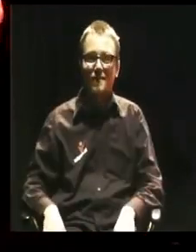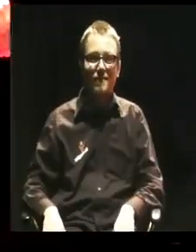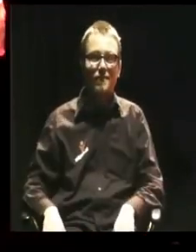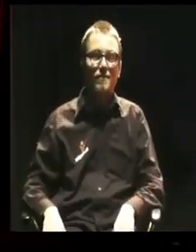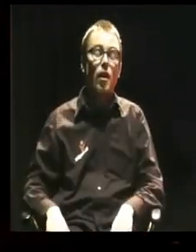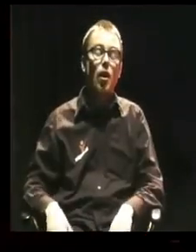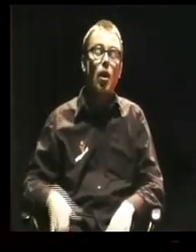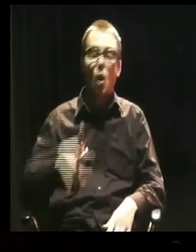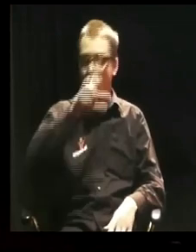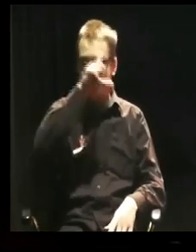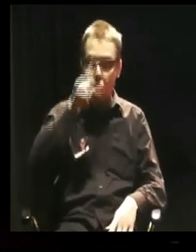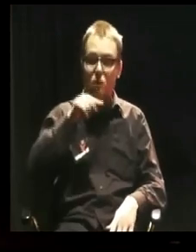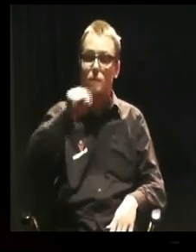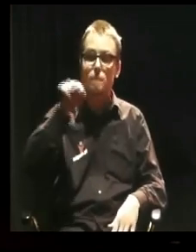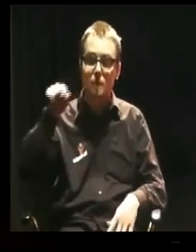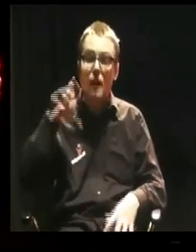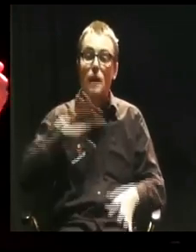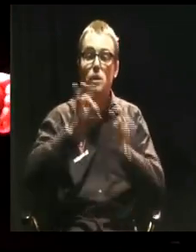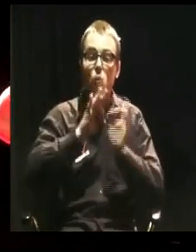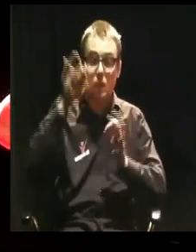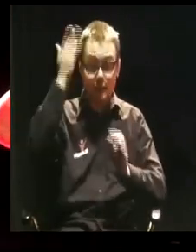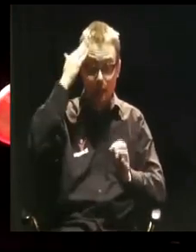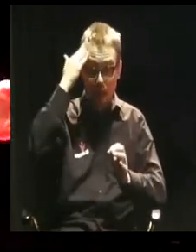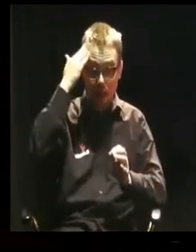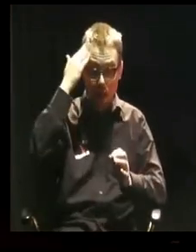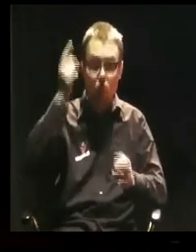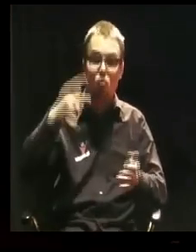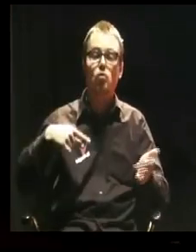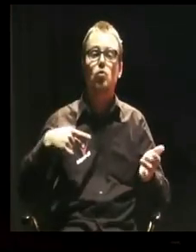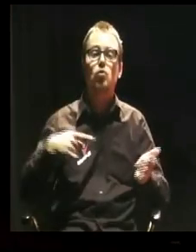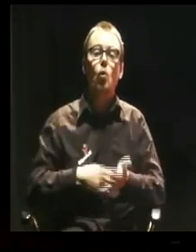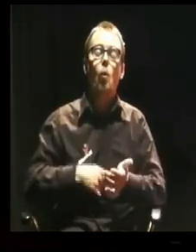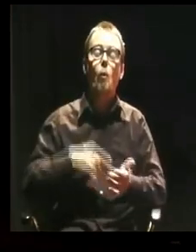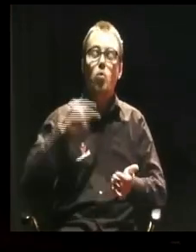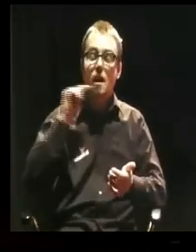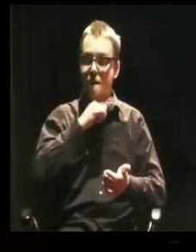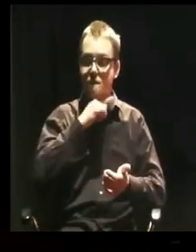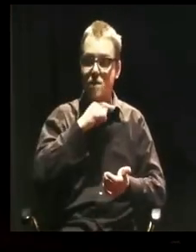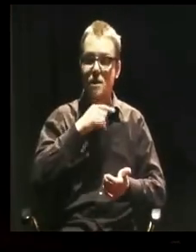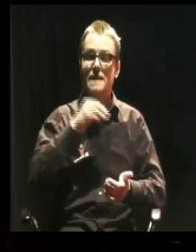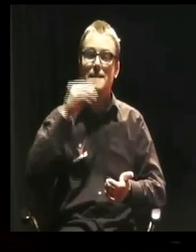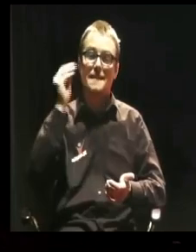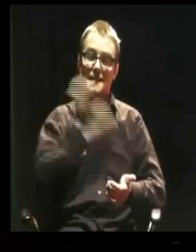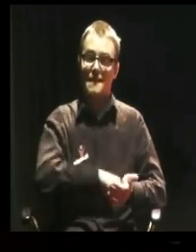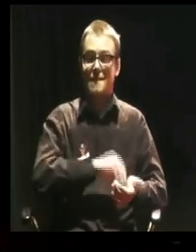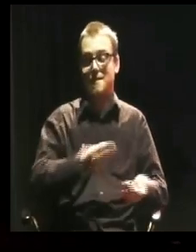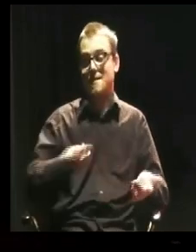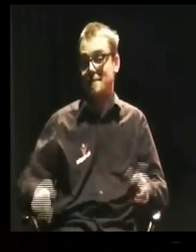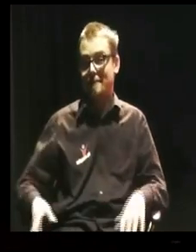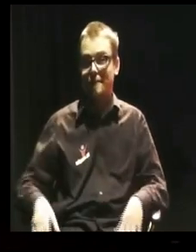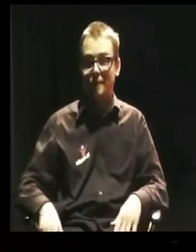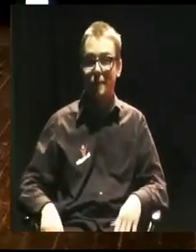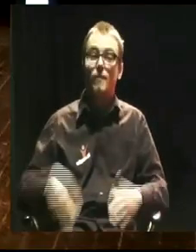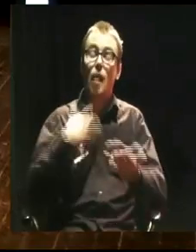którzy znali historię, potrafili to przełożyć na wymierny zysk. Więc skoro wiemy już, że